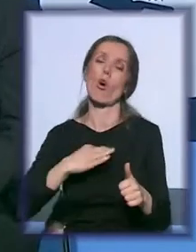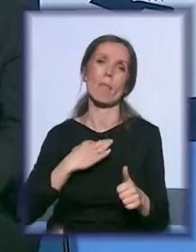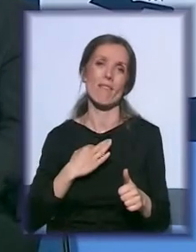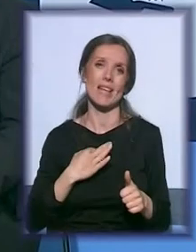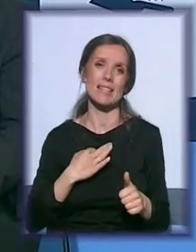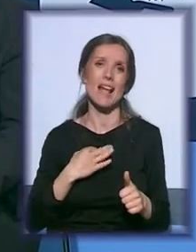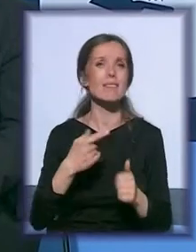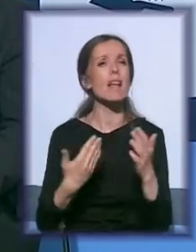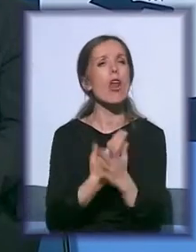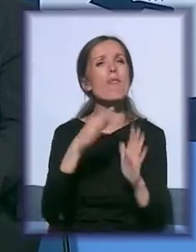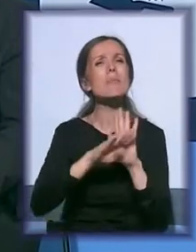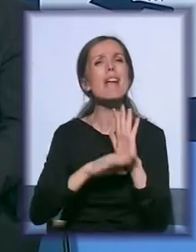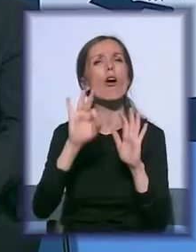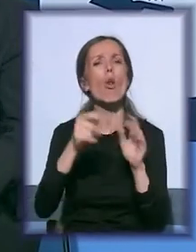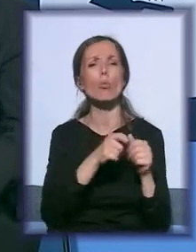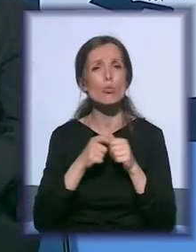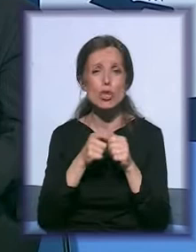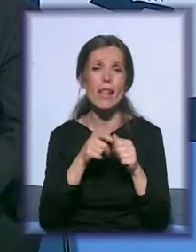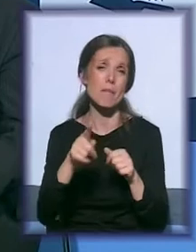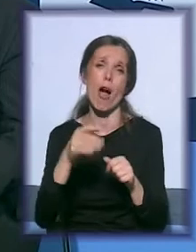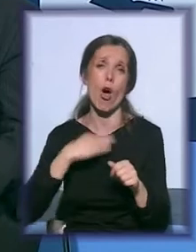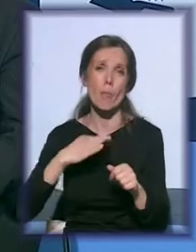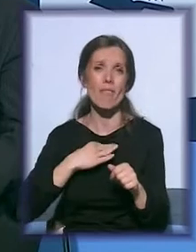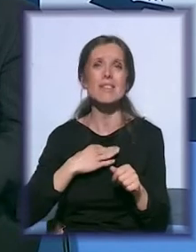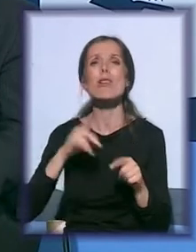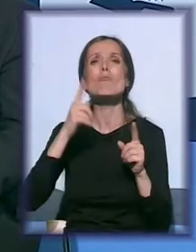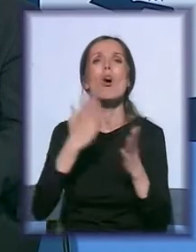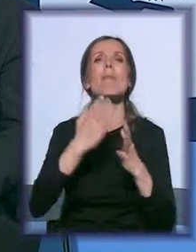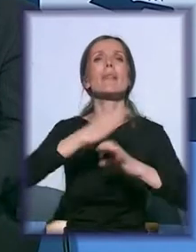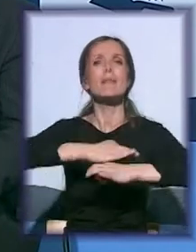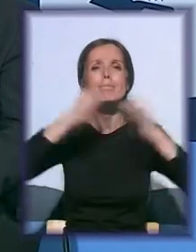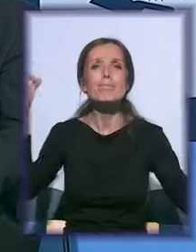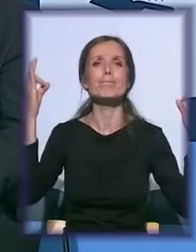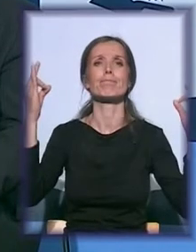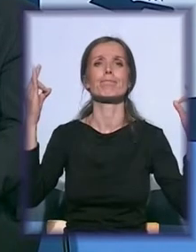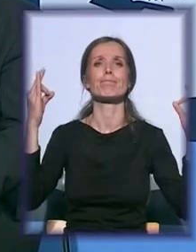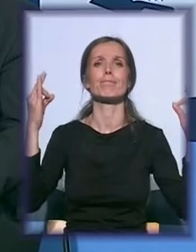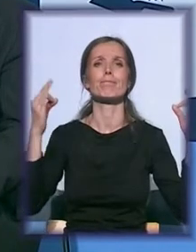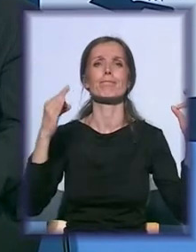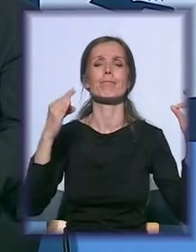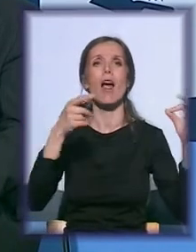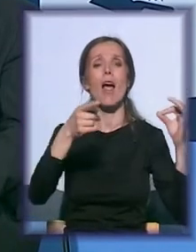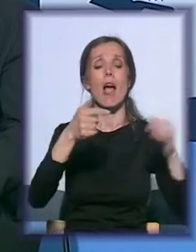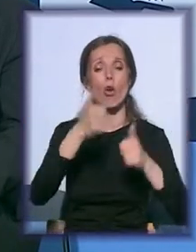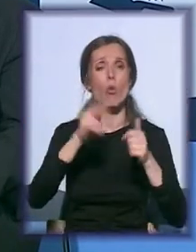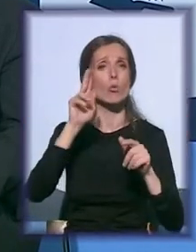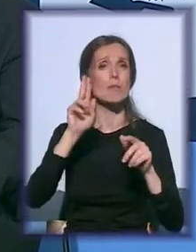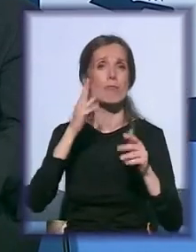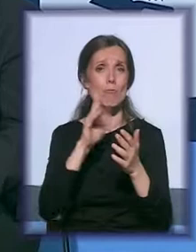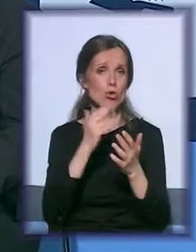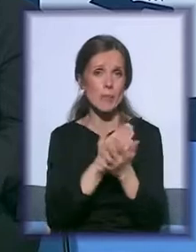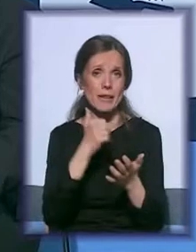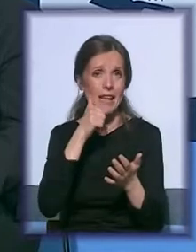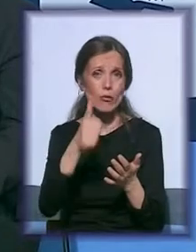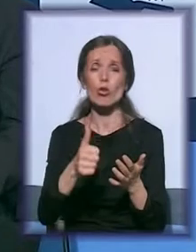obavezan sa novim zakonom u druženjima. Jednostavno mora biti transparentan. On se može raspisati jednog dana, a može